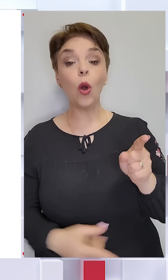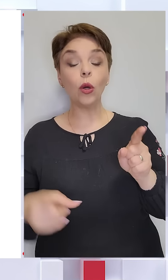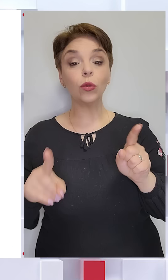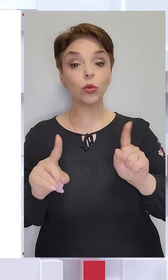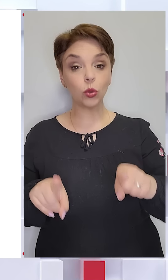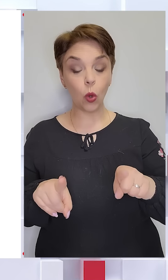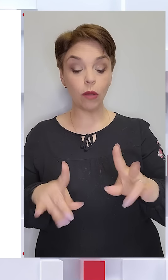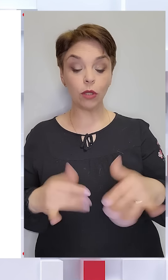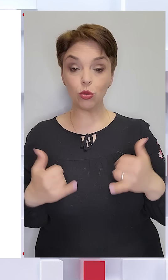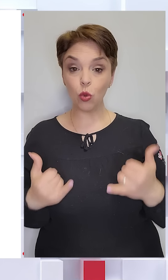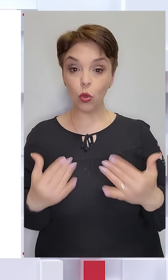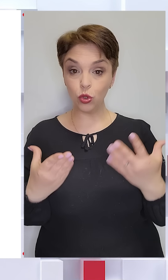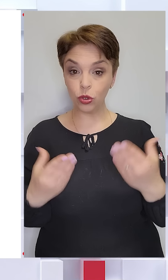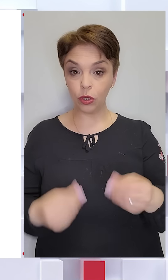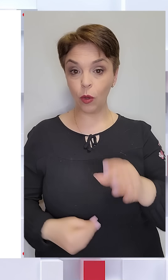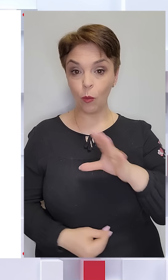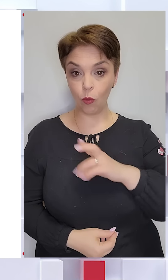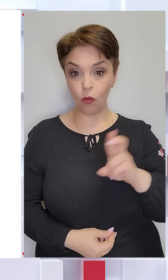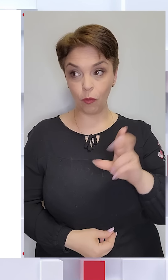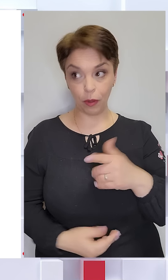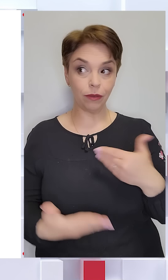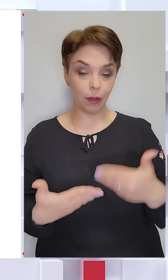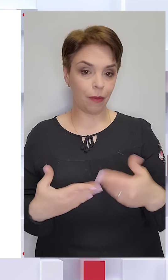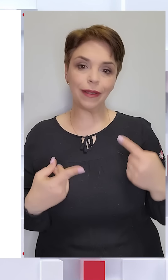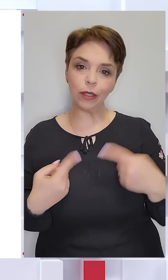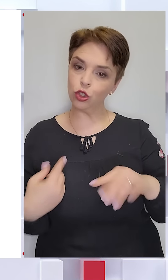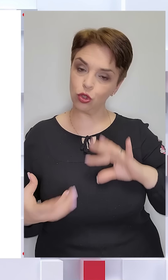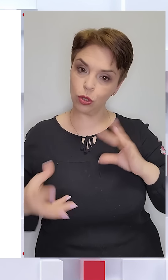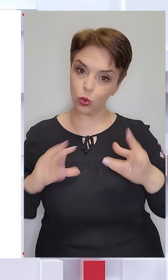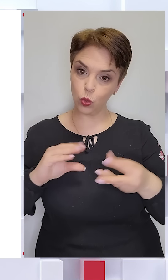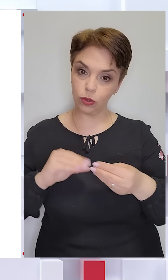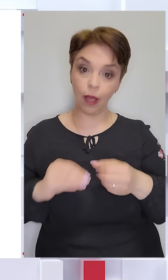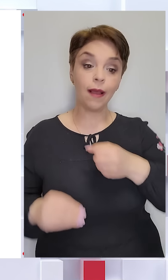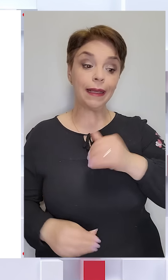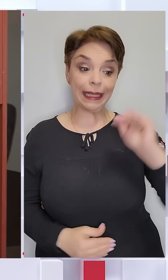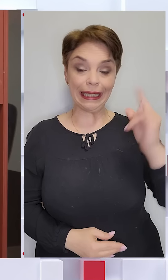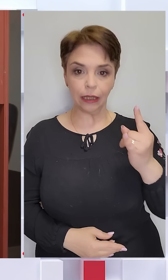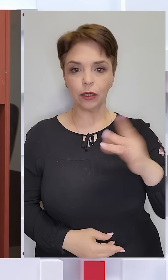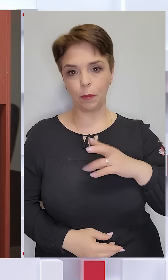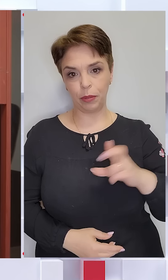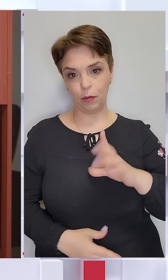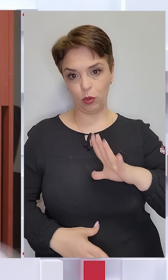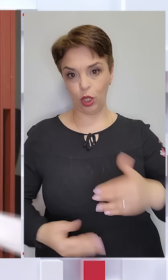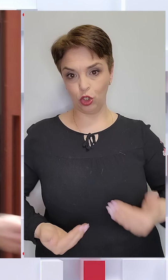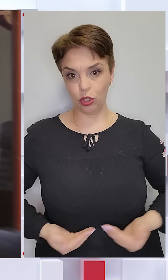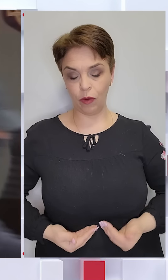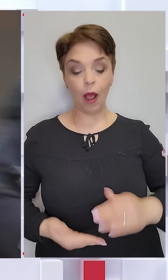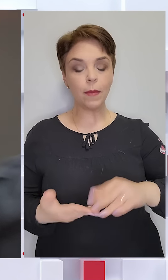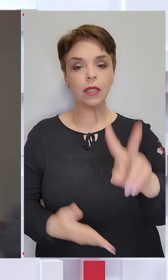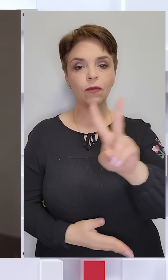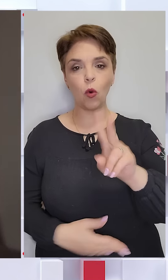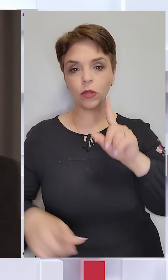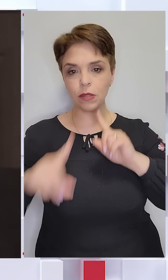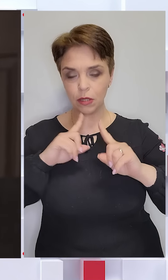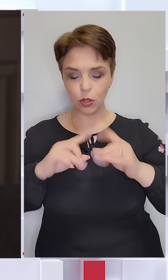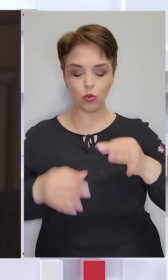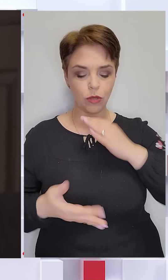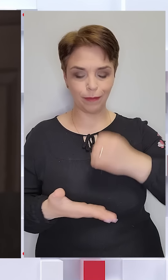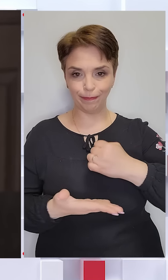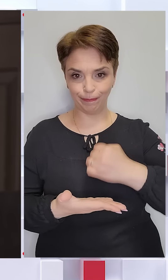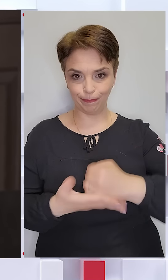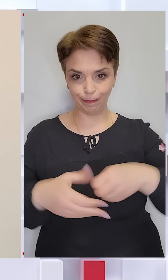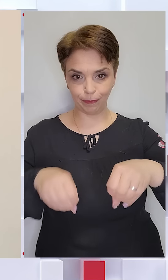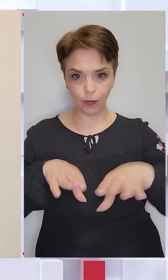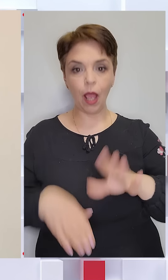на сьогоднішній день був би, напевно, інший результат. Дитина була б жива. Після двогодинного засідання суддя ухвалює рішення